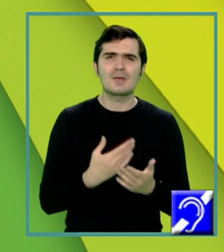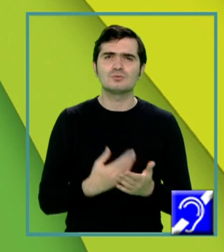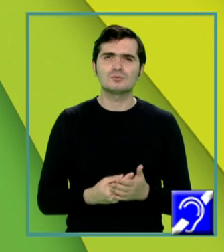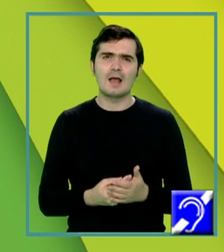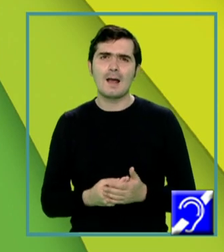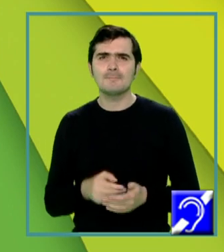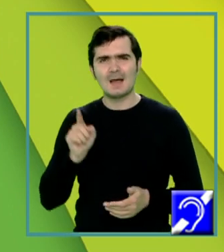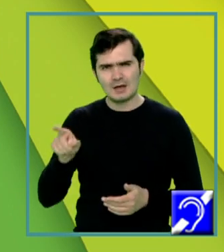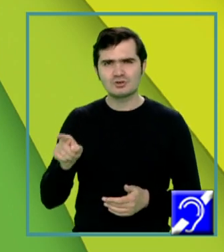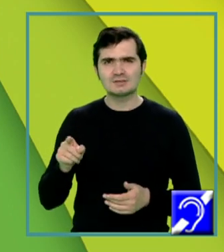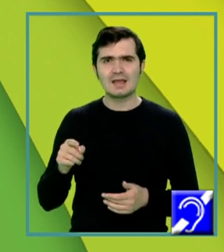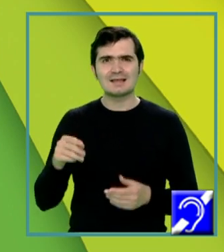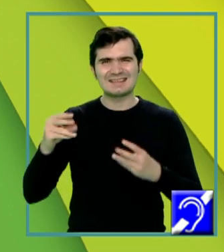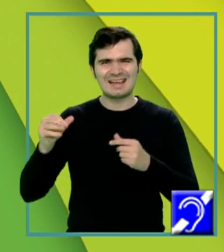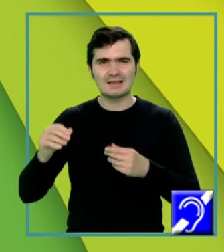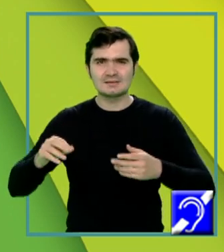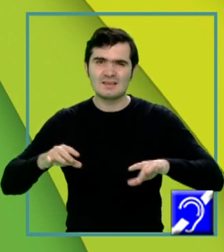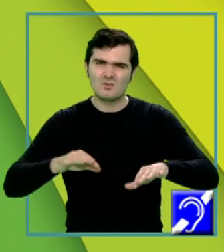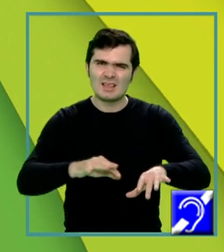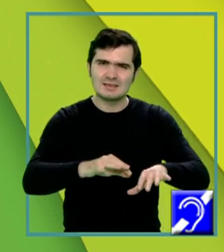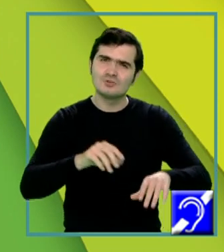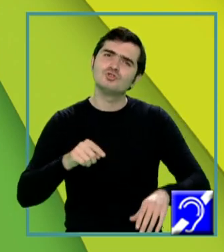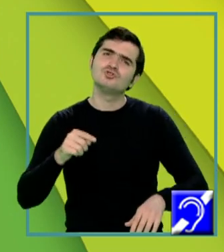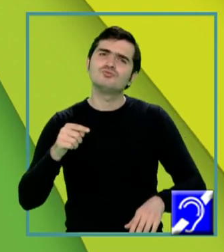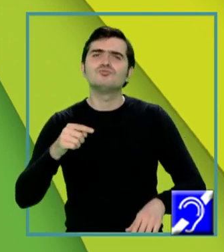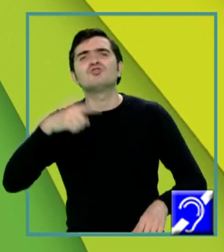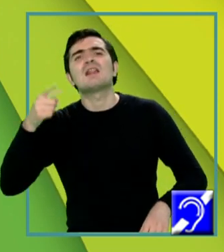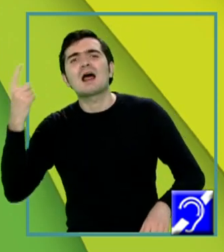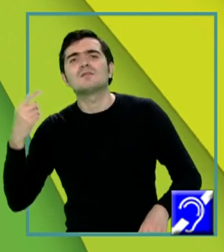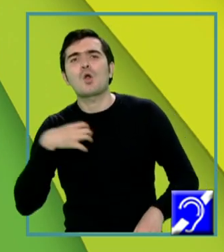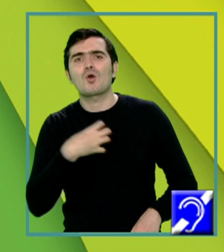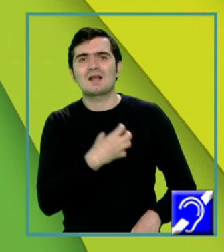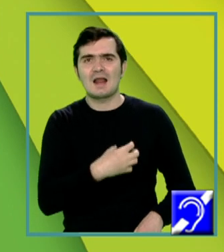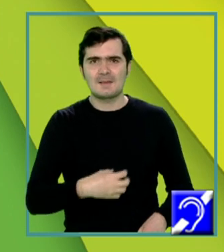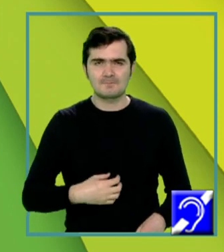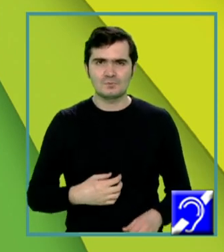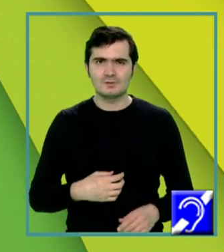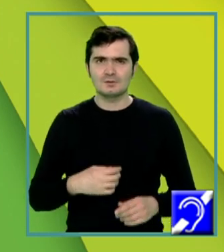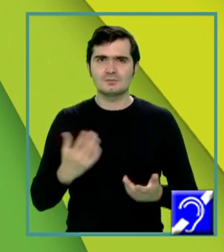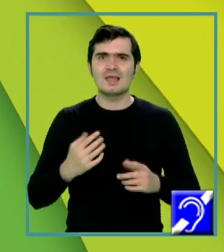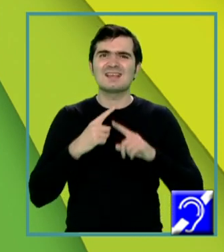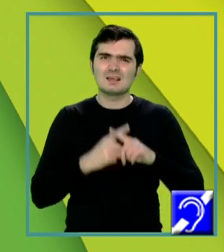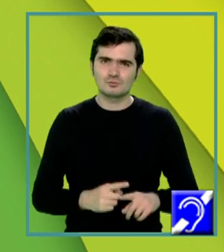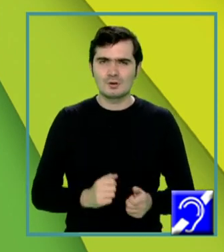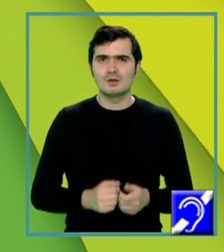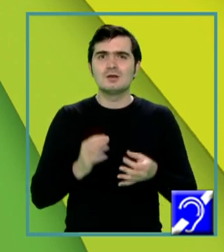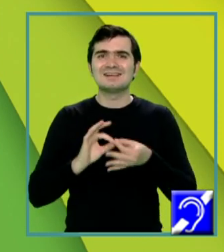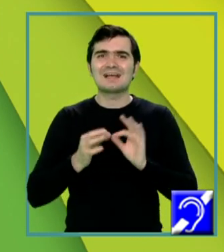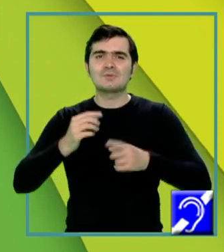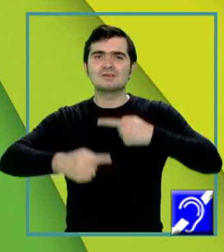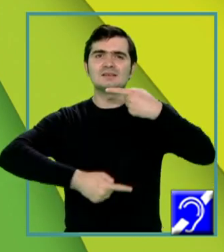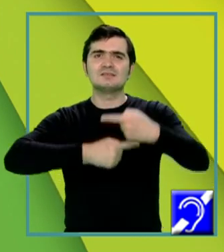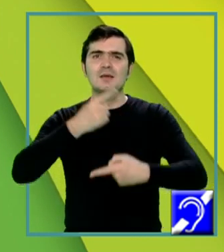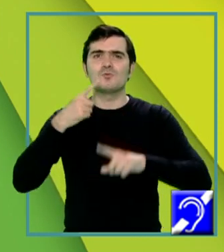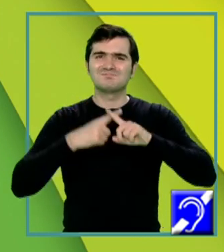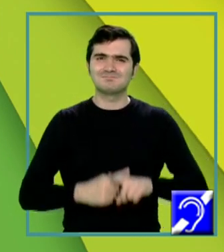ele influențează și celelalte organe reproducătoare. Astfel încât putem spune că sistemul reproducător